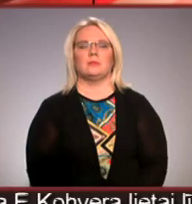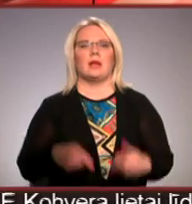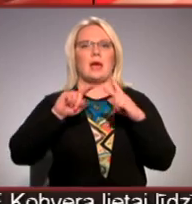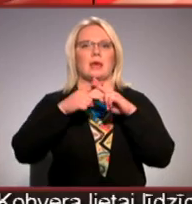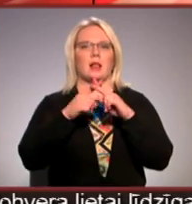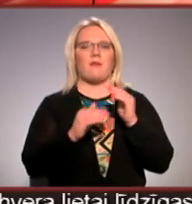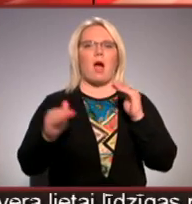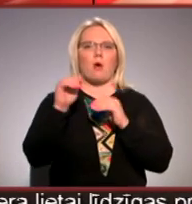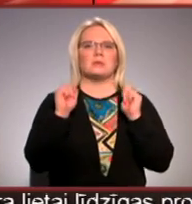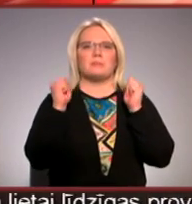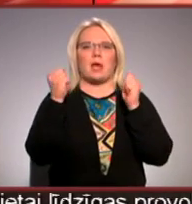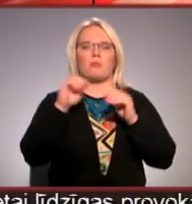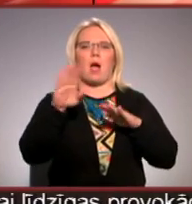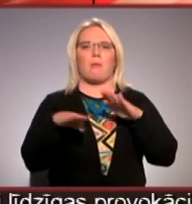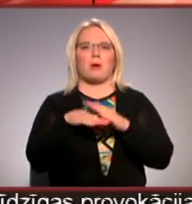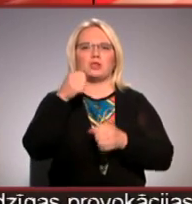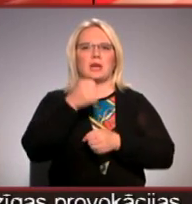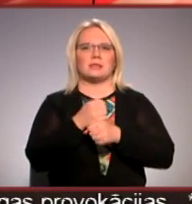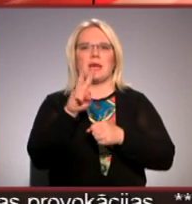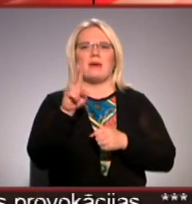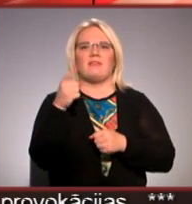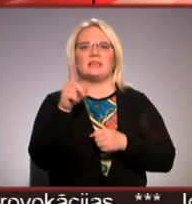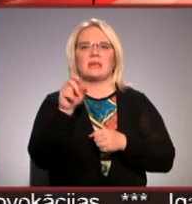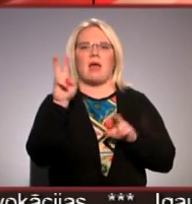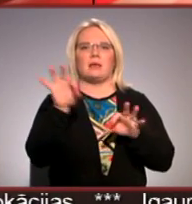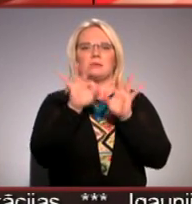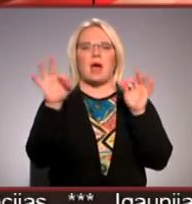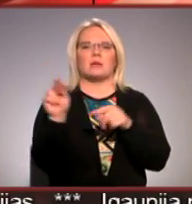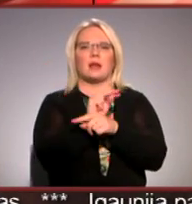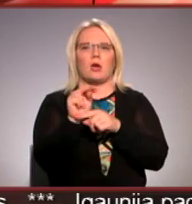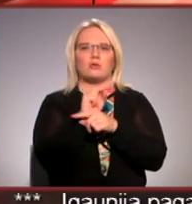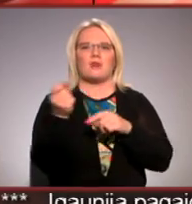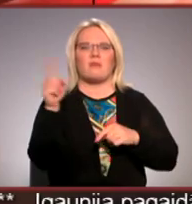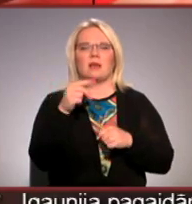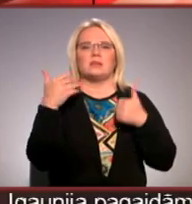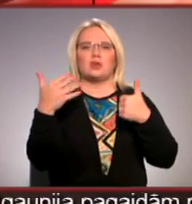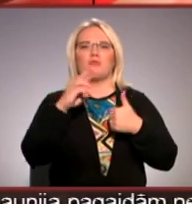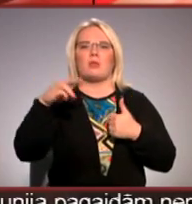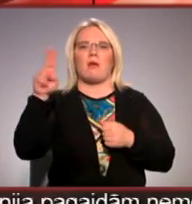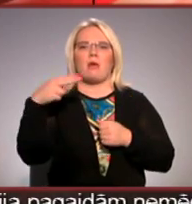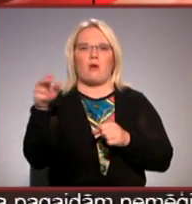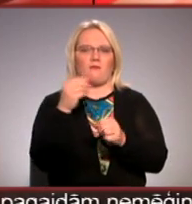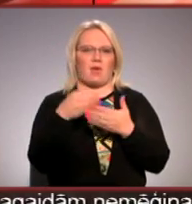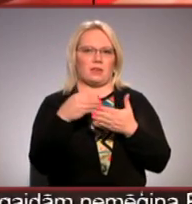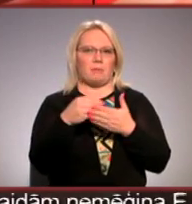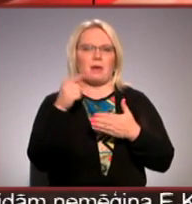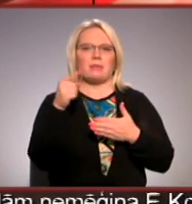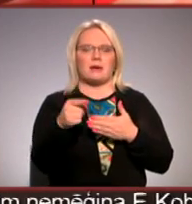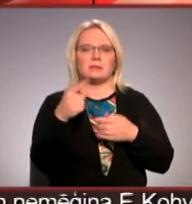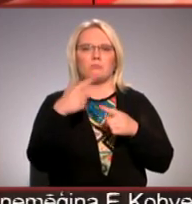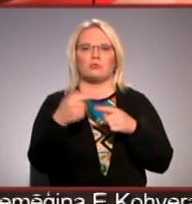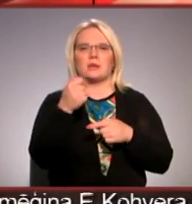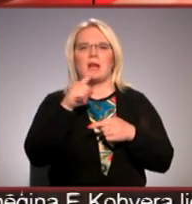Jelgavā augstsprieguma apakšstacijā viskaļi sākta rekonstrukcija vairāk nekā 6 miljonu eiro vērtībā. Tas laikā gan drīz